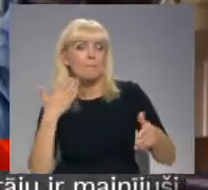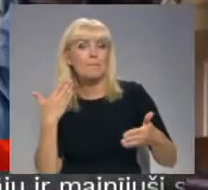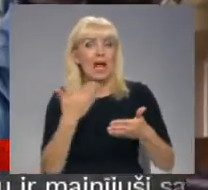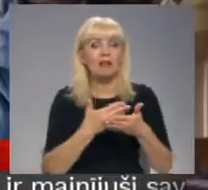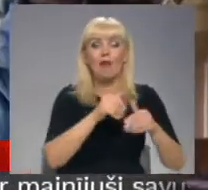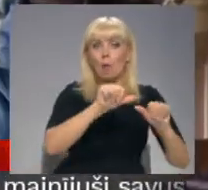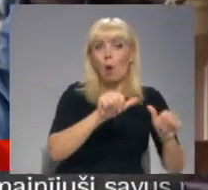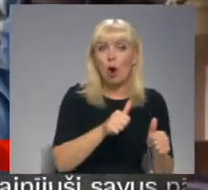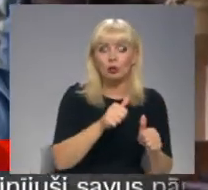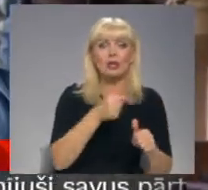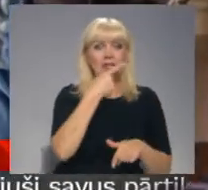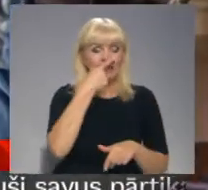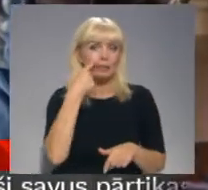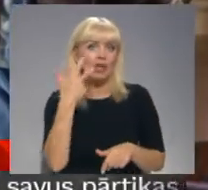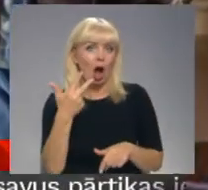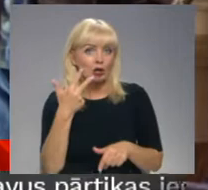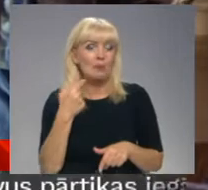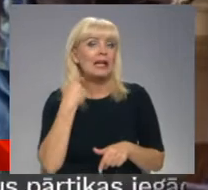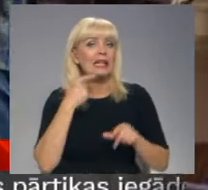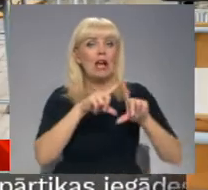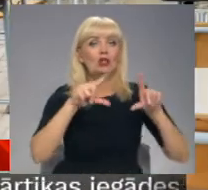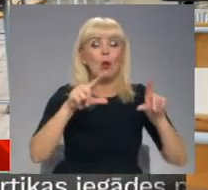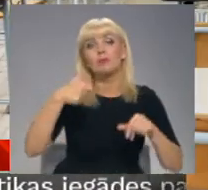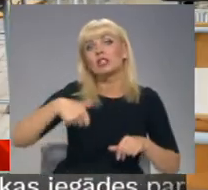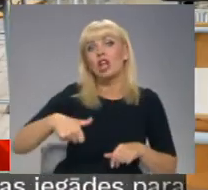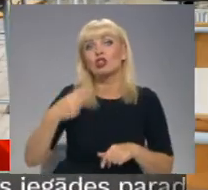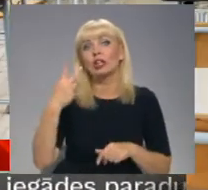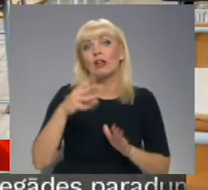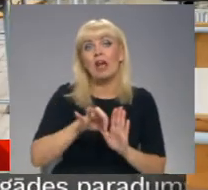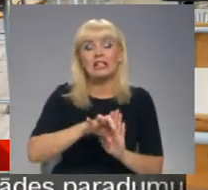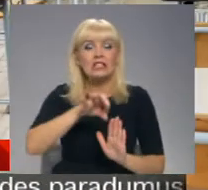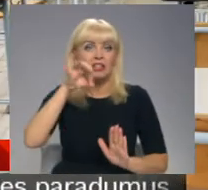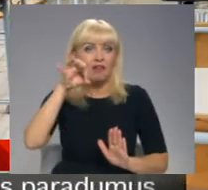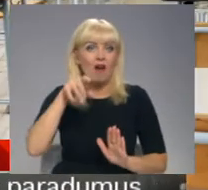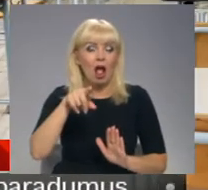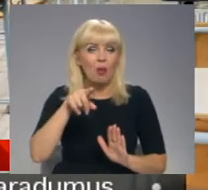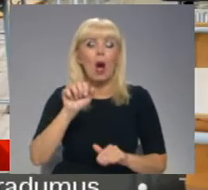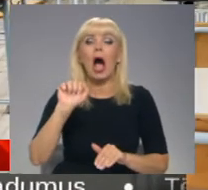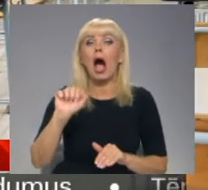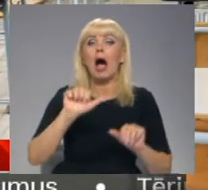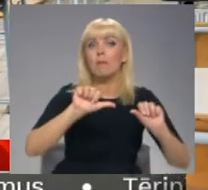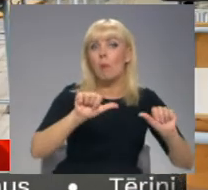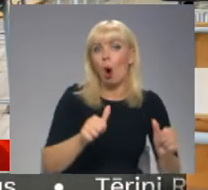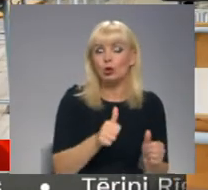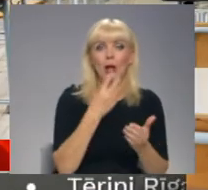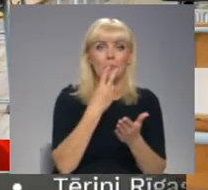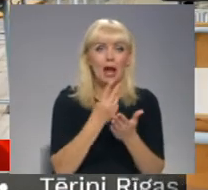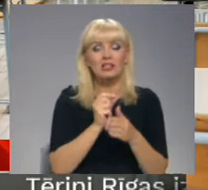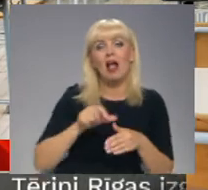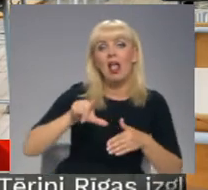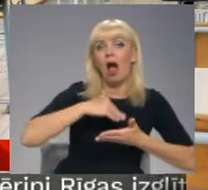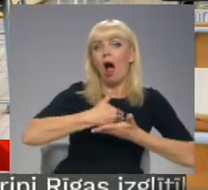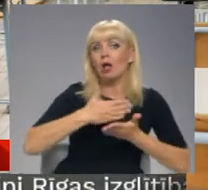modeļiem, no 108 Rīgas skolām 62 izvēlējušās tā saukto A modeli. Tas paredz, ka pārsvarā